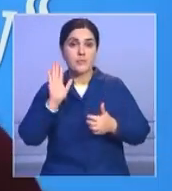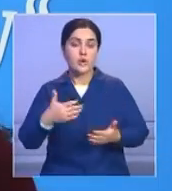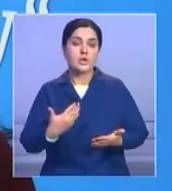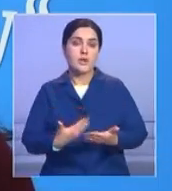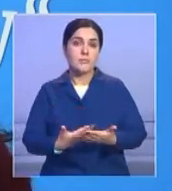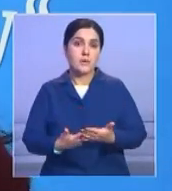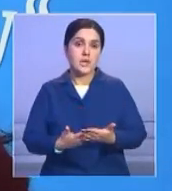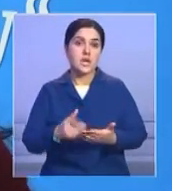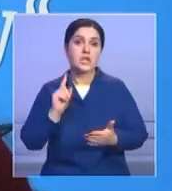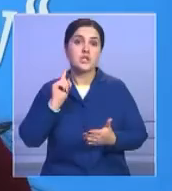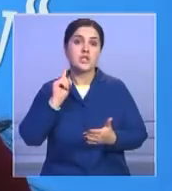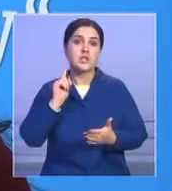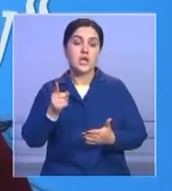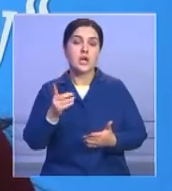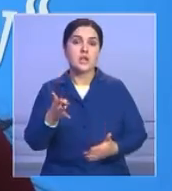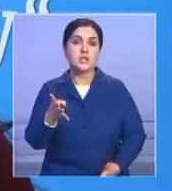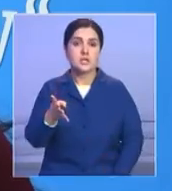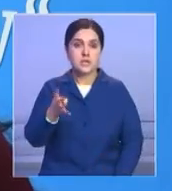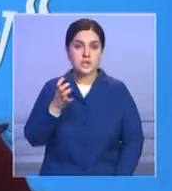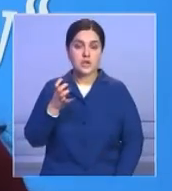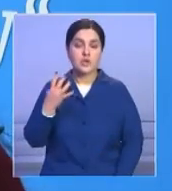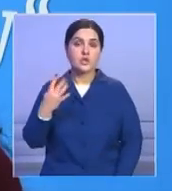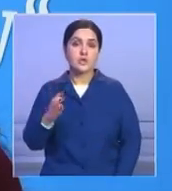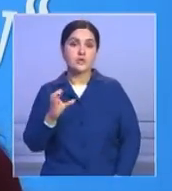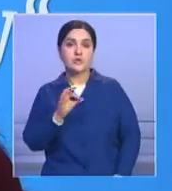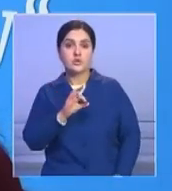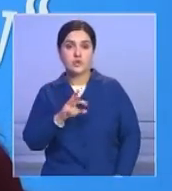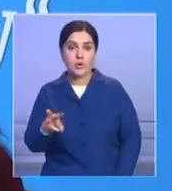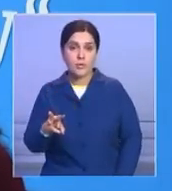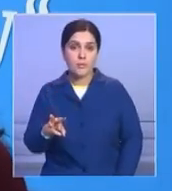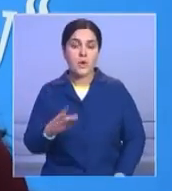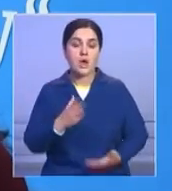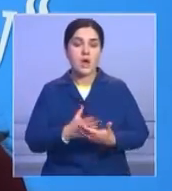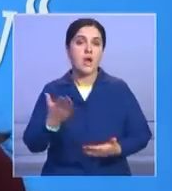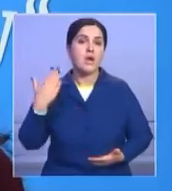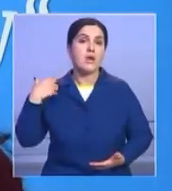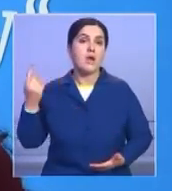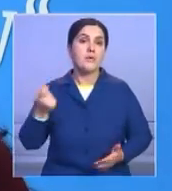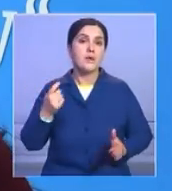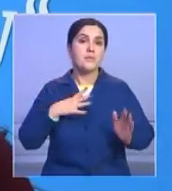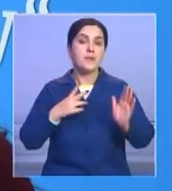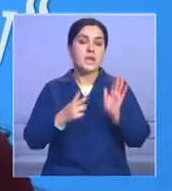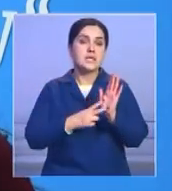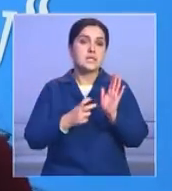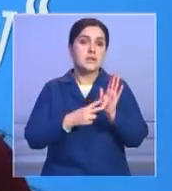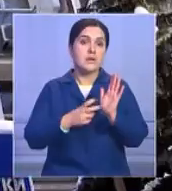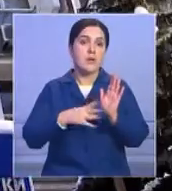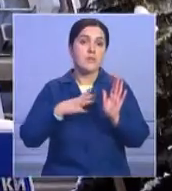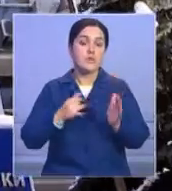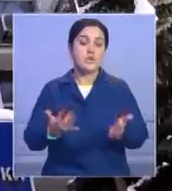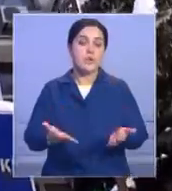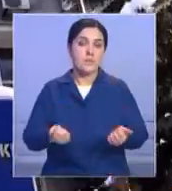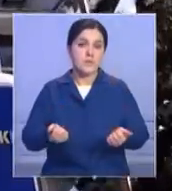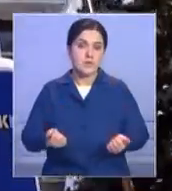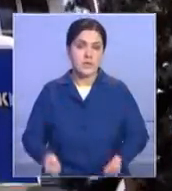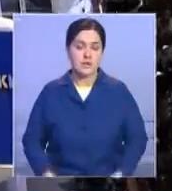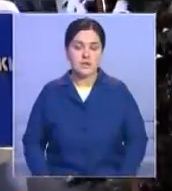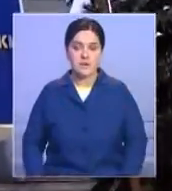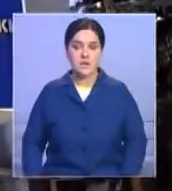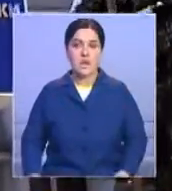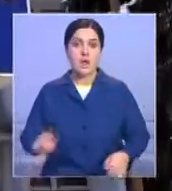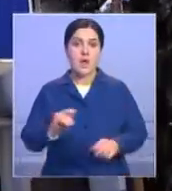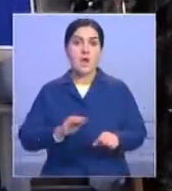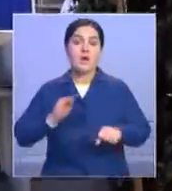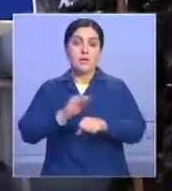1440 сомов вместо 720 сомов, которые он получает сейчас. Повышение стипендий